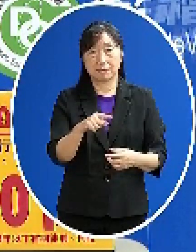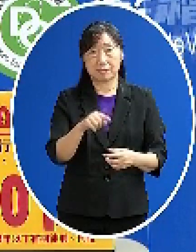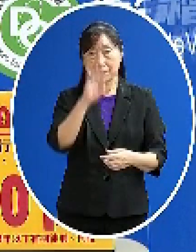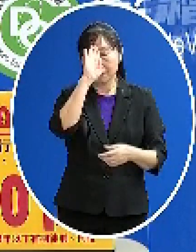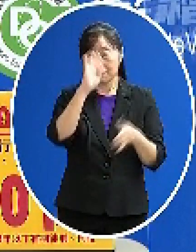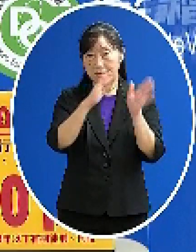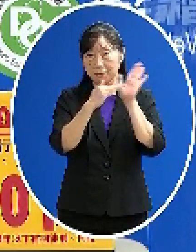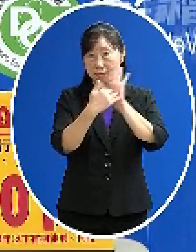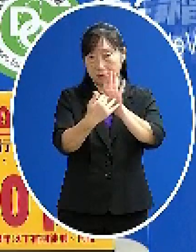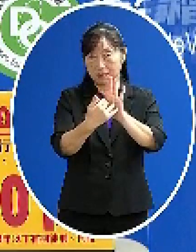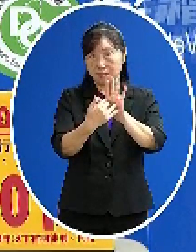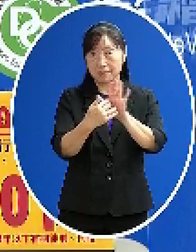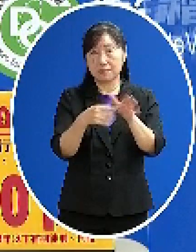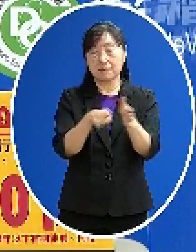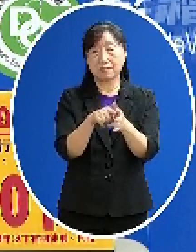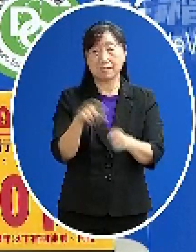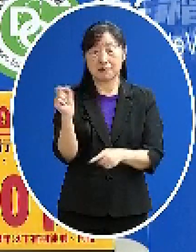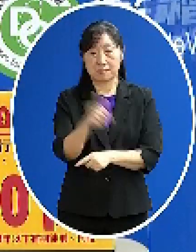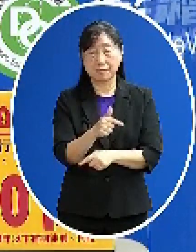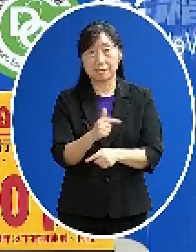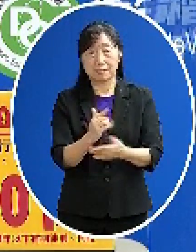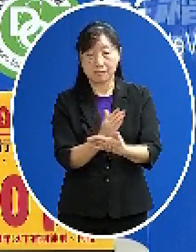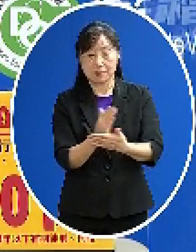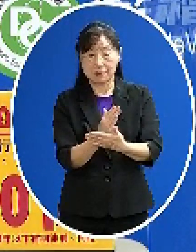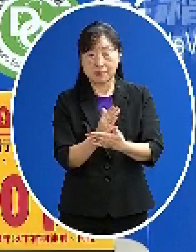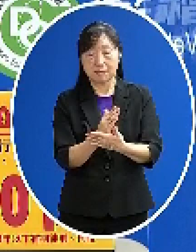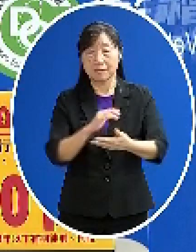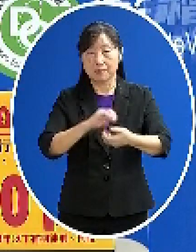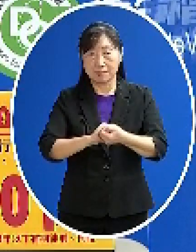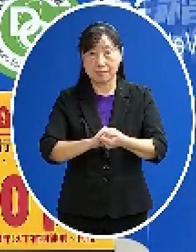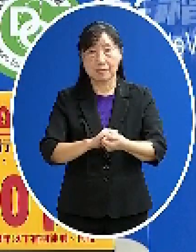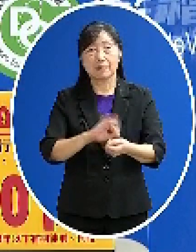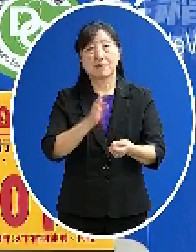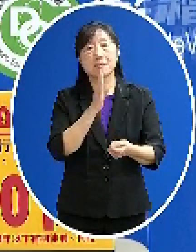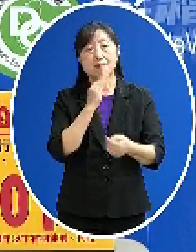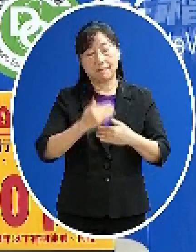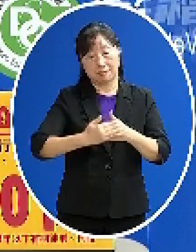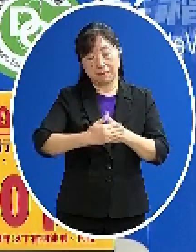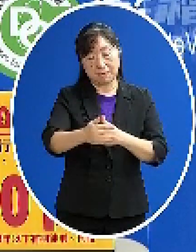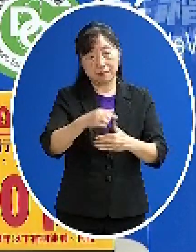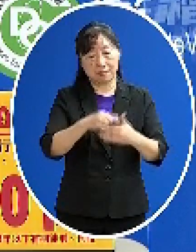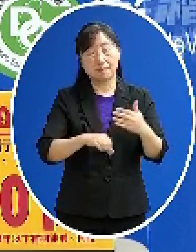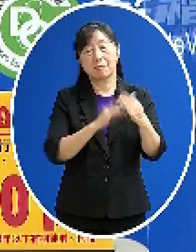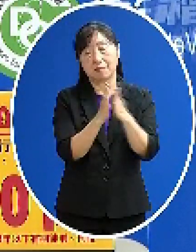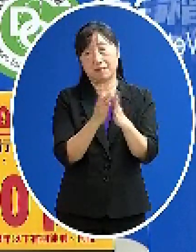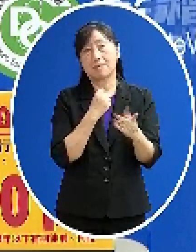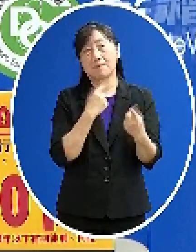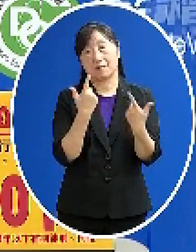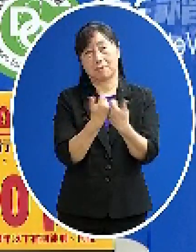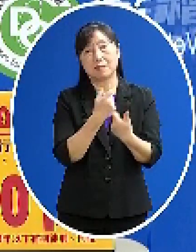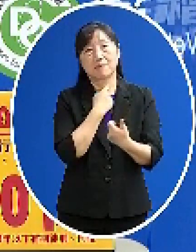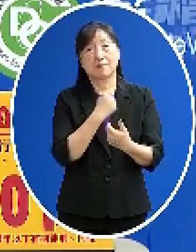情裡面那有快速的一個動作 那但是要完備程序 那就可以了